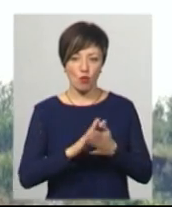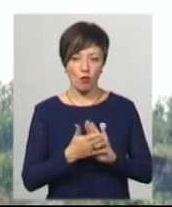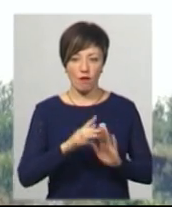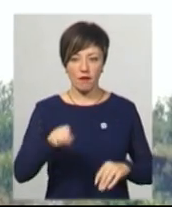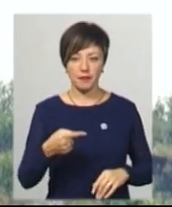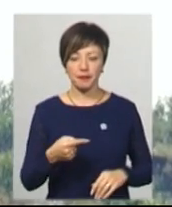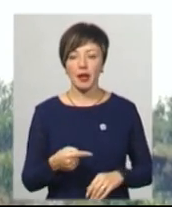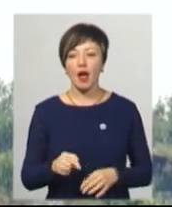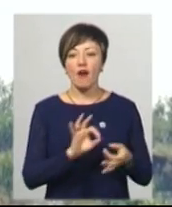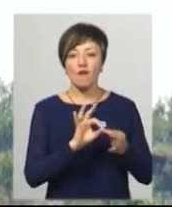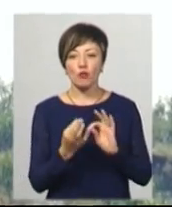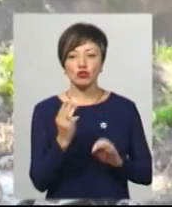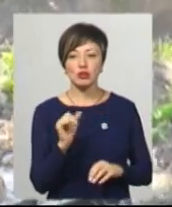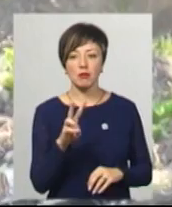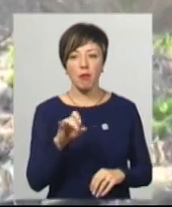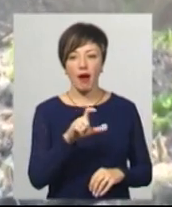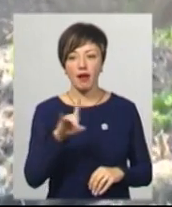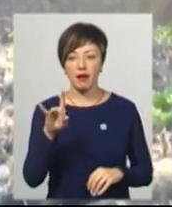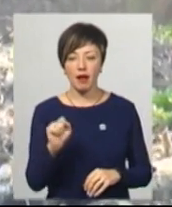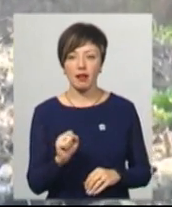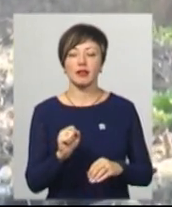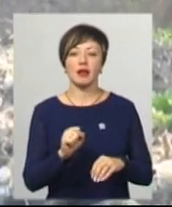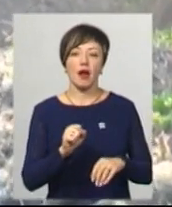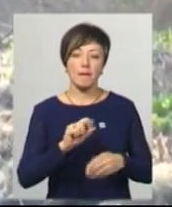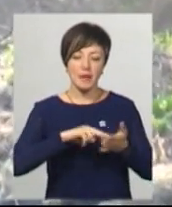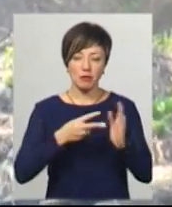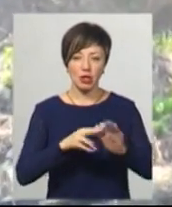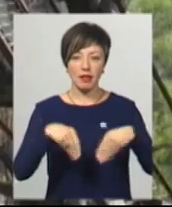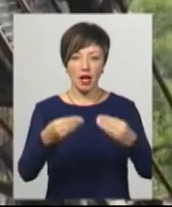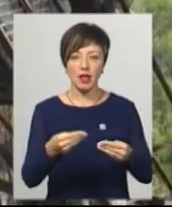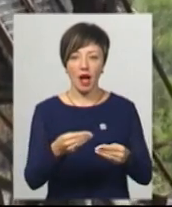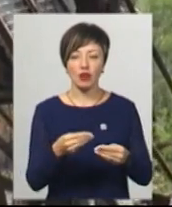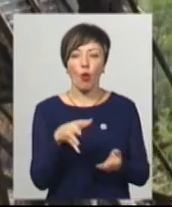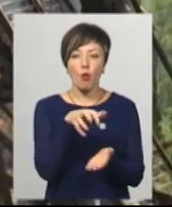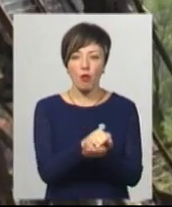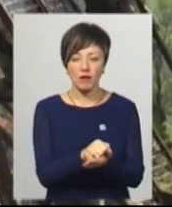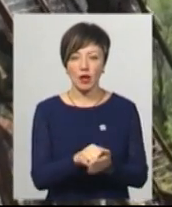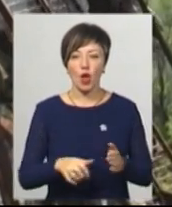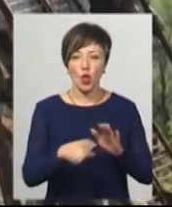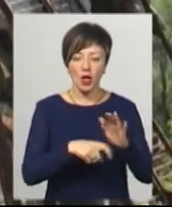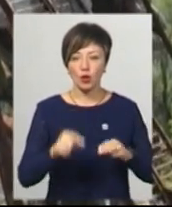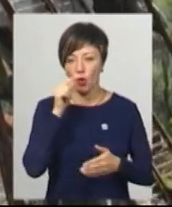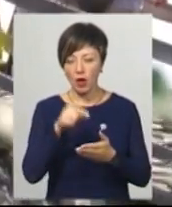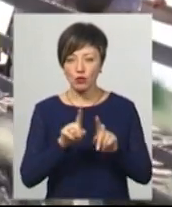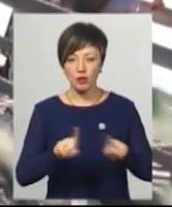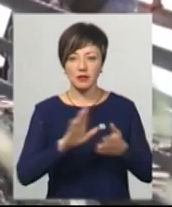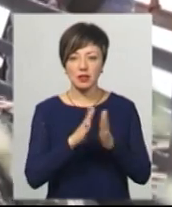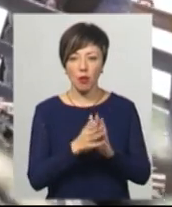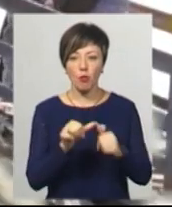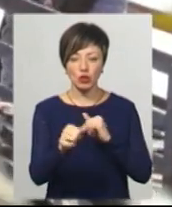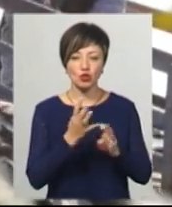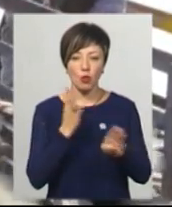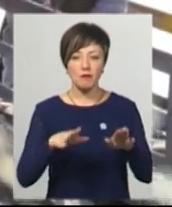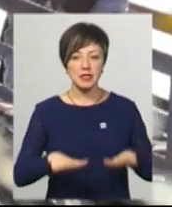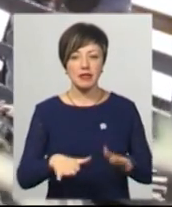Формула Штайнмаєра передбачає надання тимчасово окупованим частинам Донецької та Луганської областей особливого статусу на час проведення позачергових